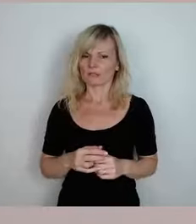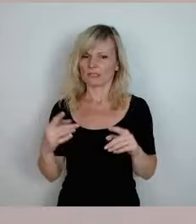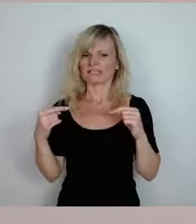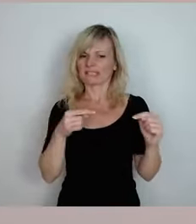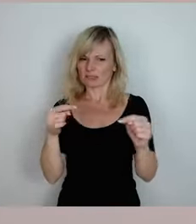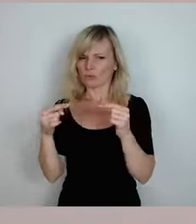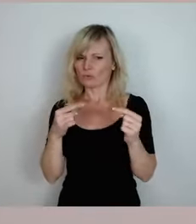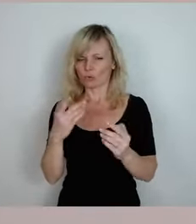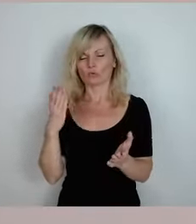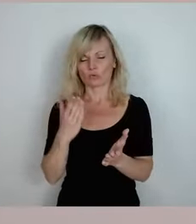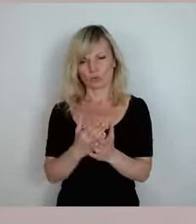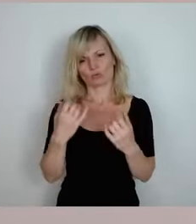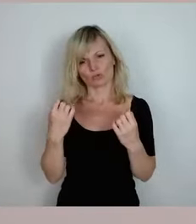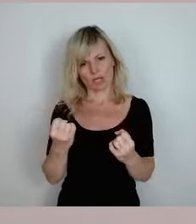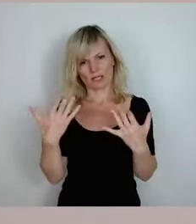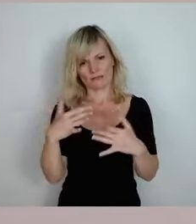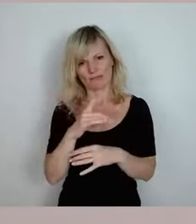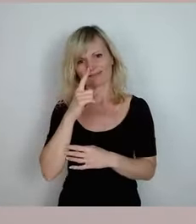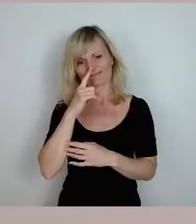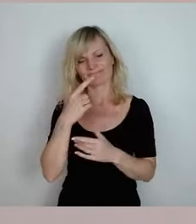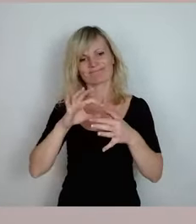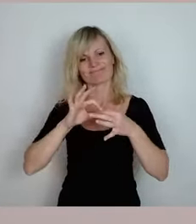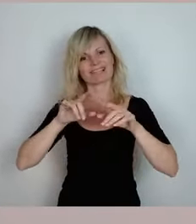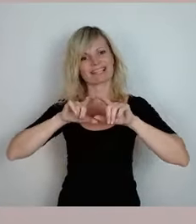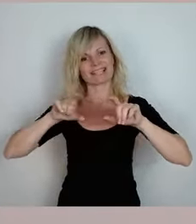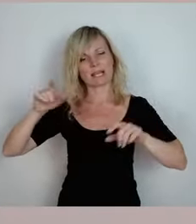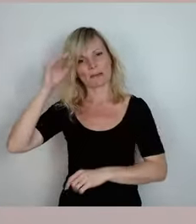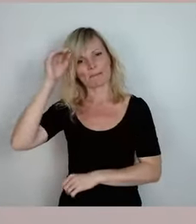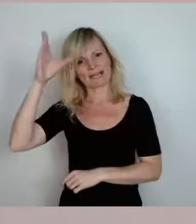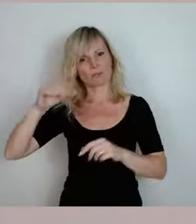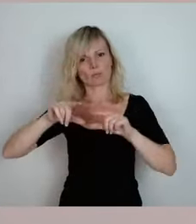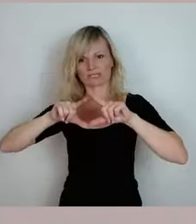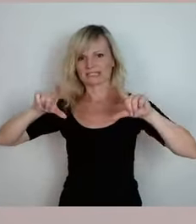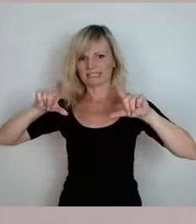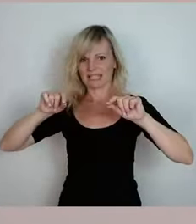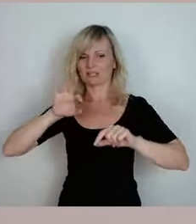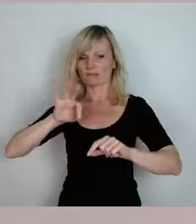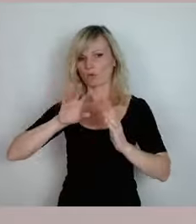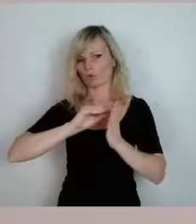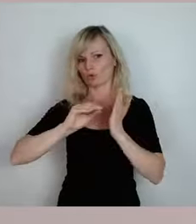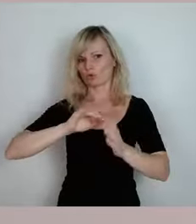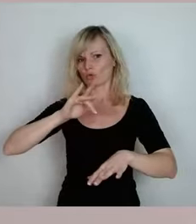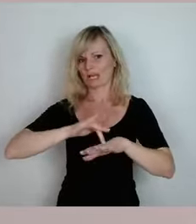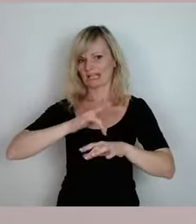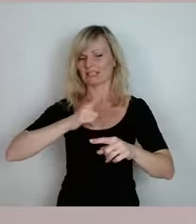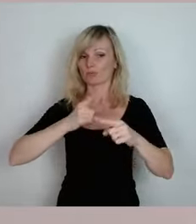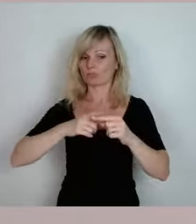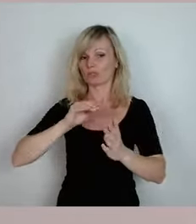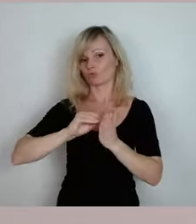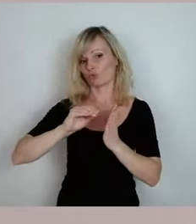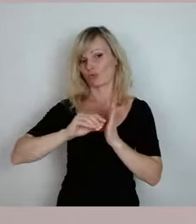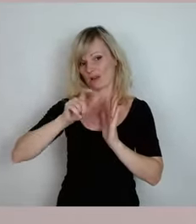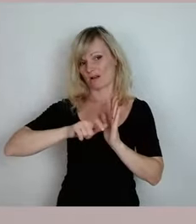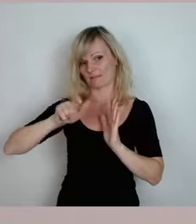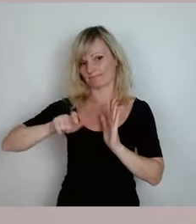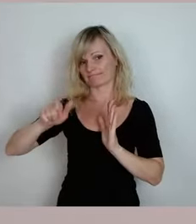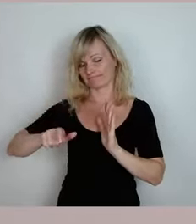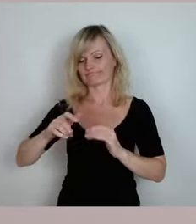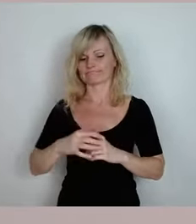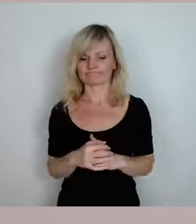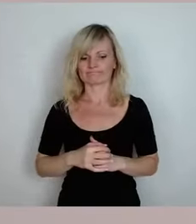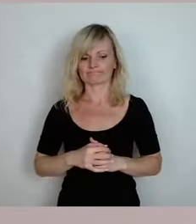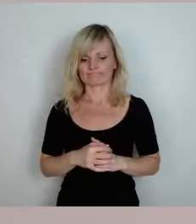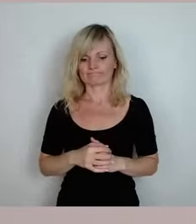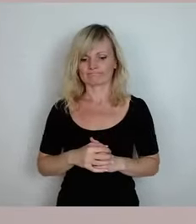stattgefunden um die Frage Bildungsticket für die Schülerinnen und Schüler. Und das war ein